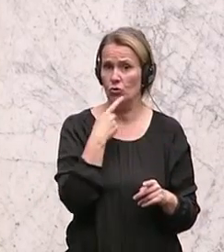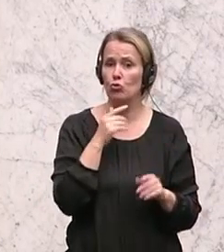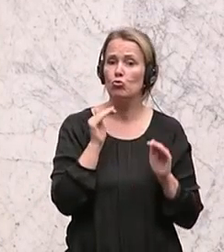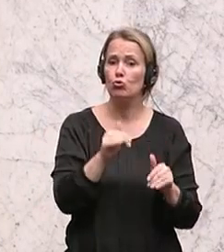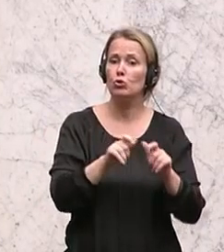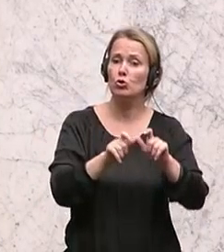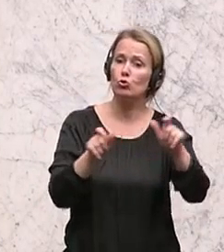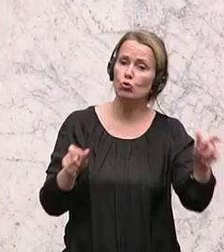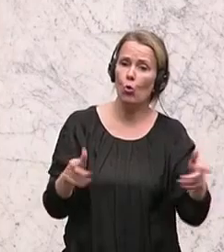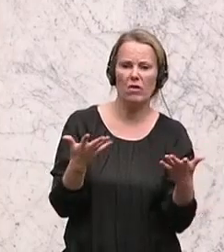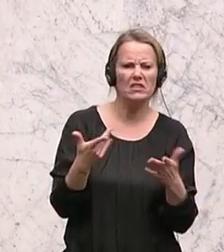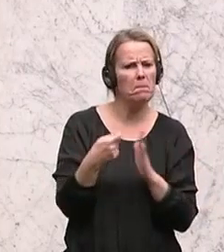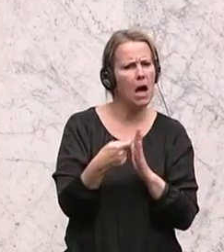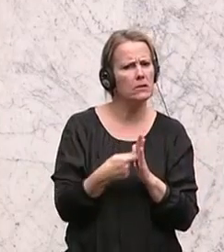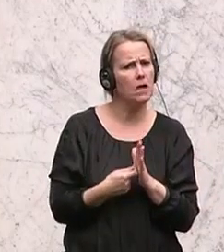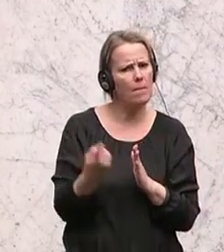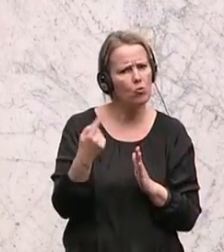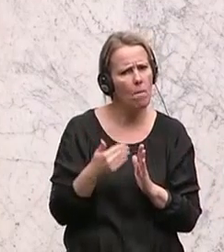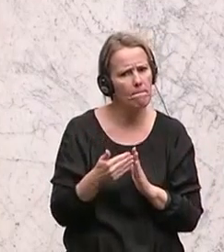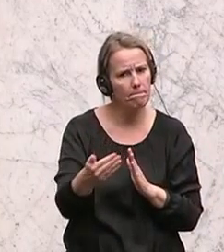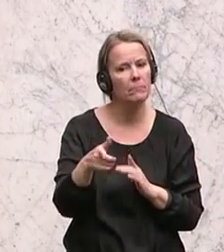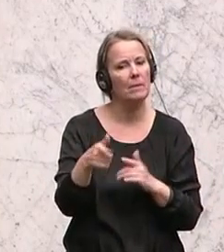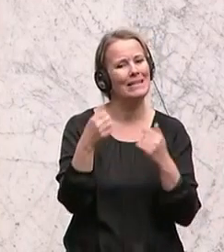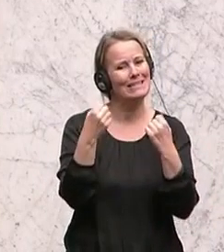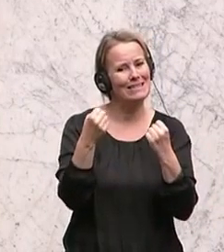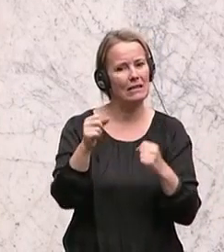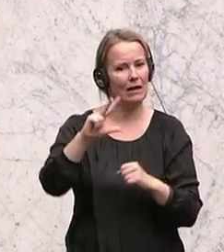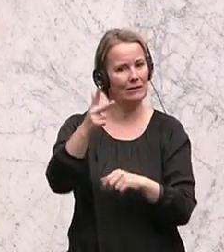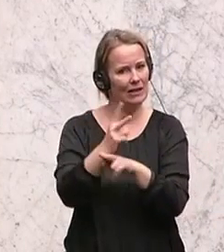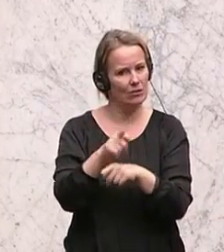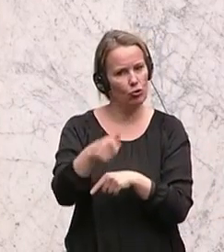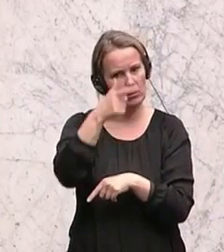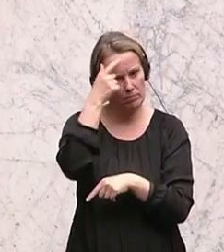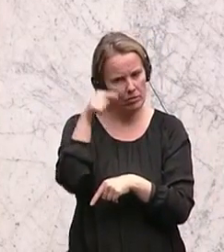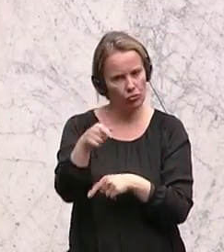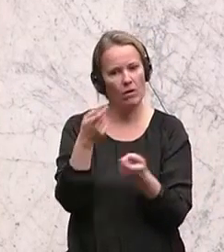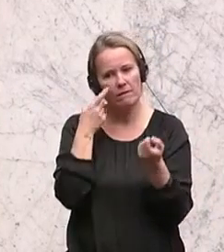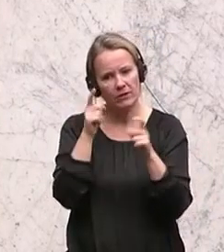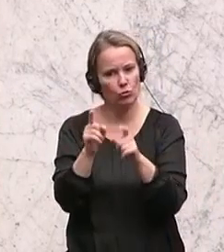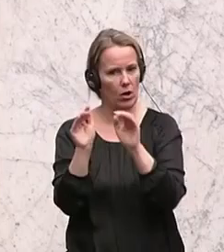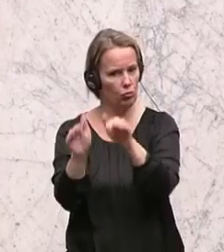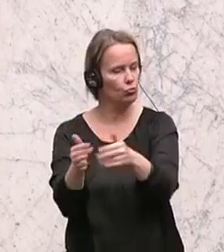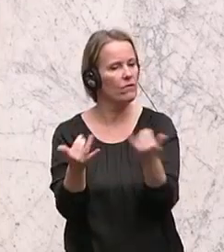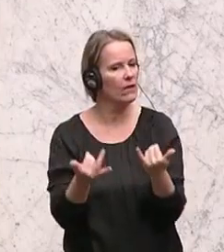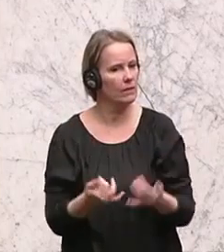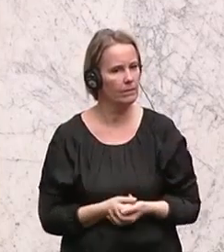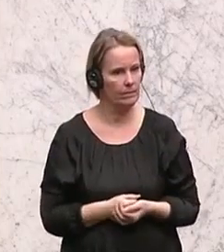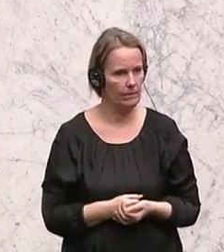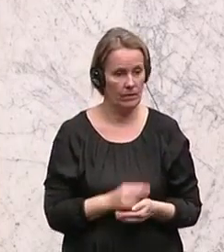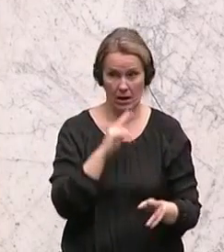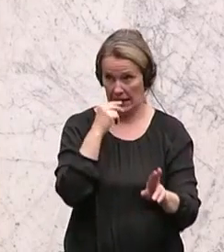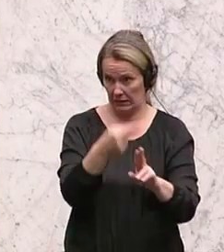geplant, um Flüchtlinge in sicheren Drittstaaten menschenwürdig und kosteneffizient zu versorgen? Herr Bundesminister.